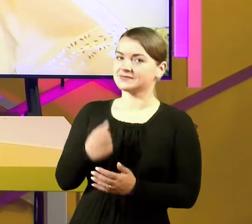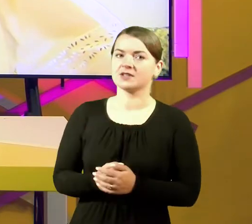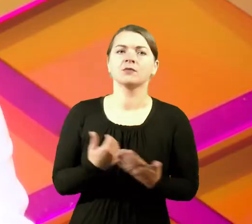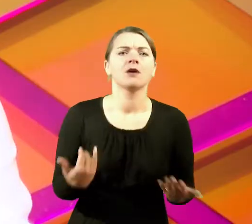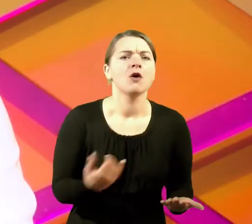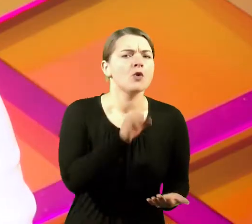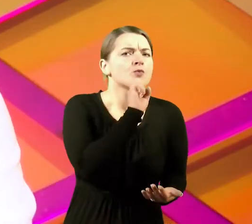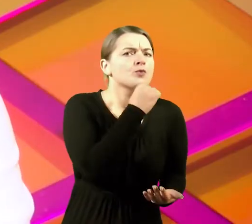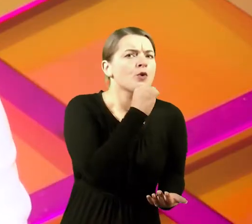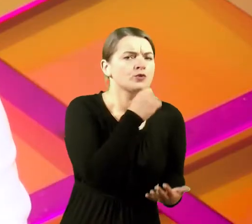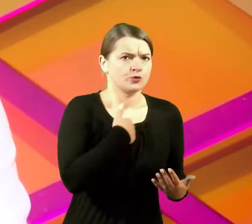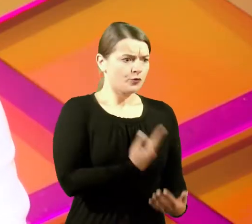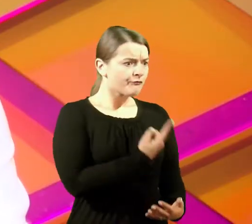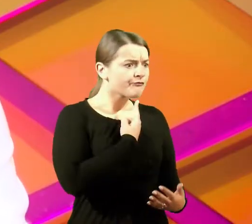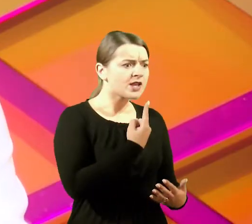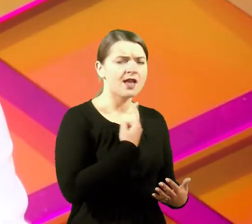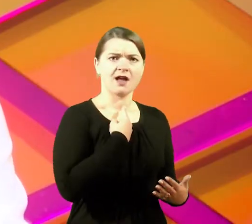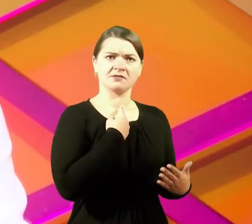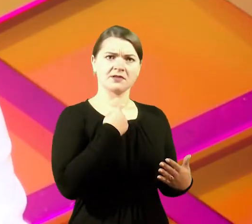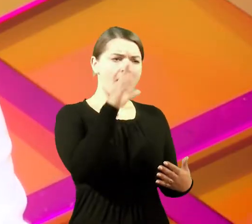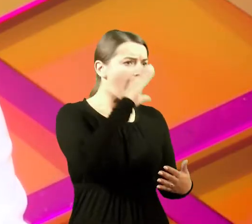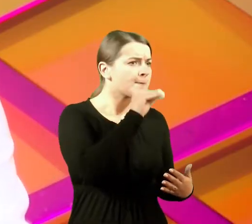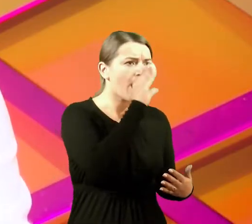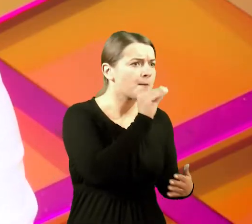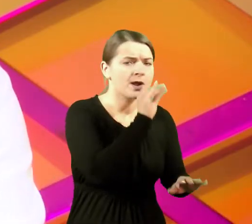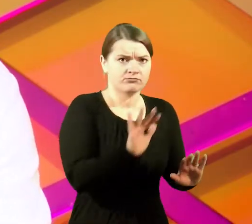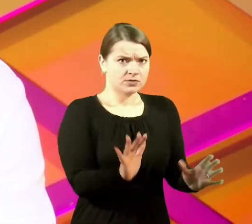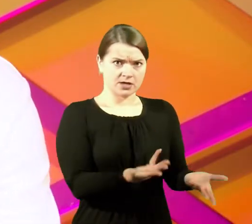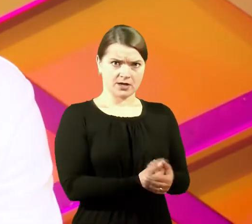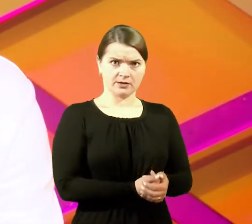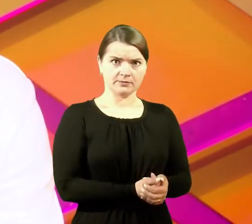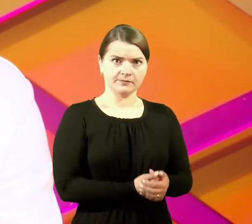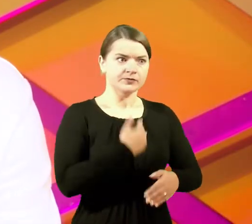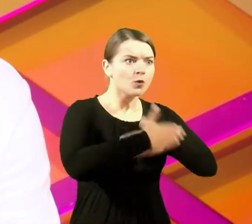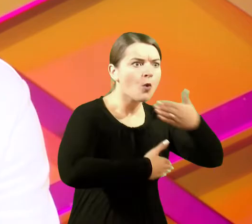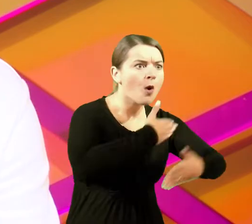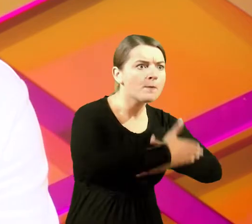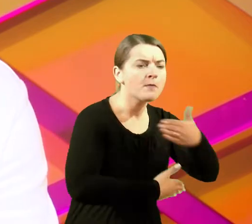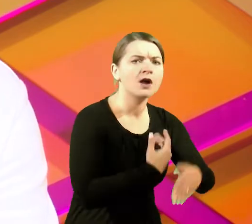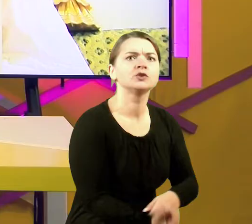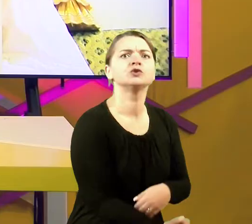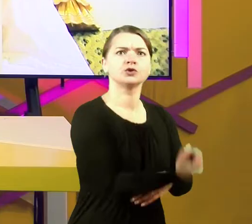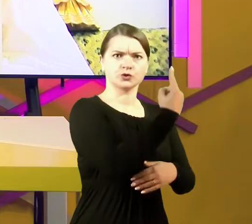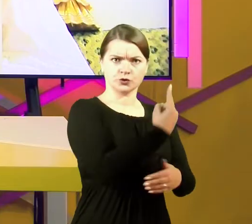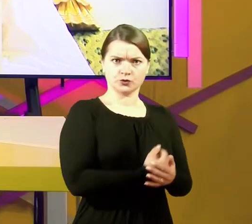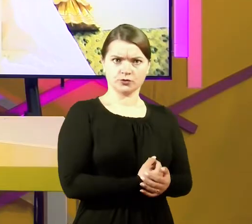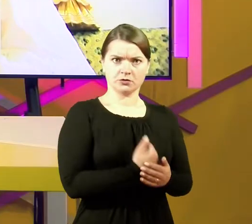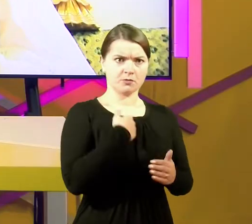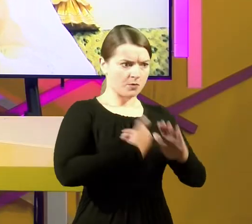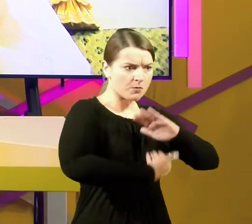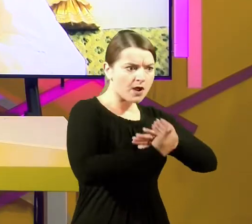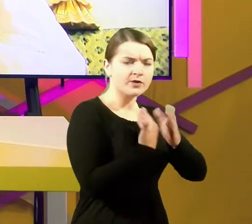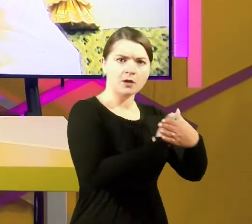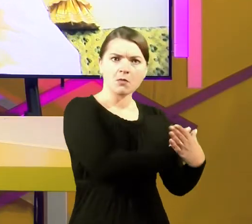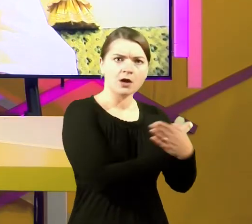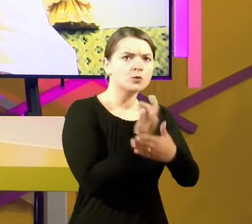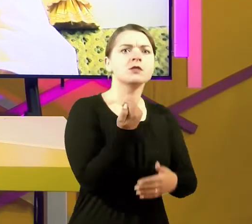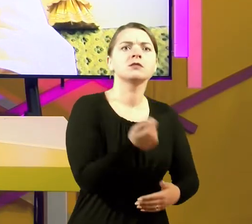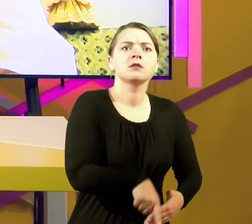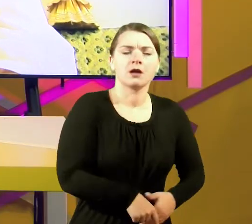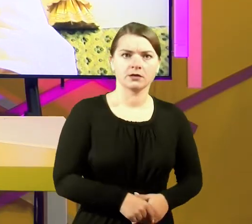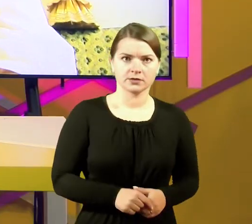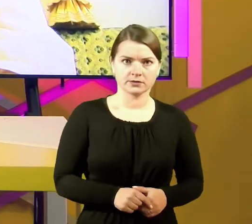Bet, mučiutė, kaip tu viena viską padarai? Iš kur gauni kombainą ir kodėl manęs niekada į malūną